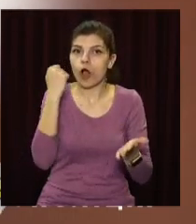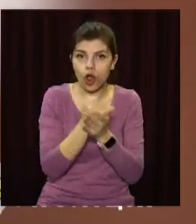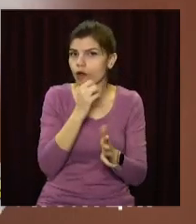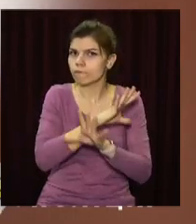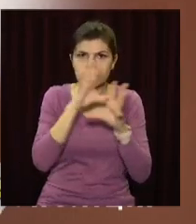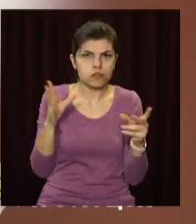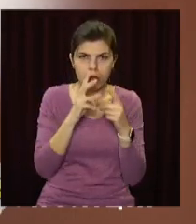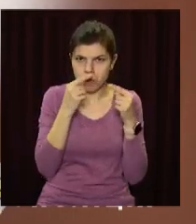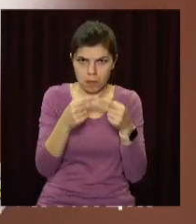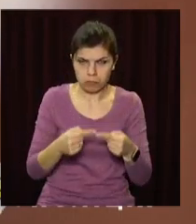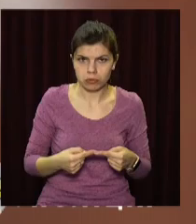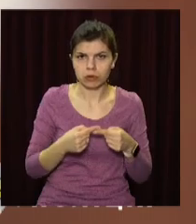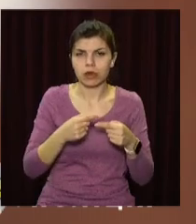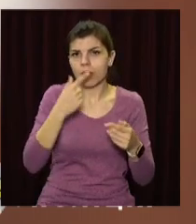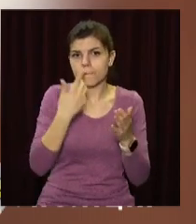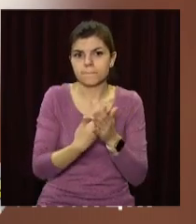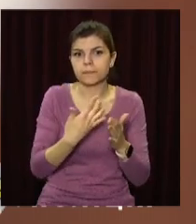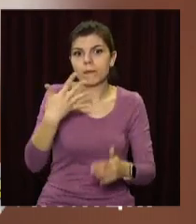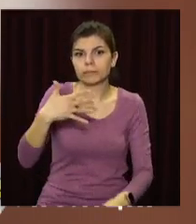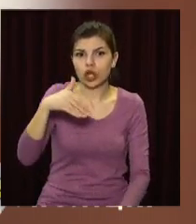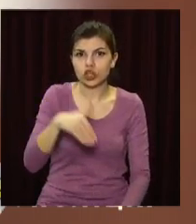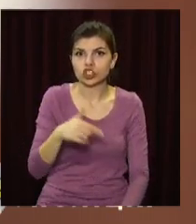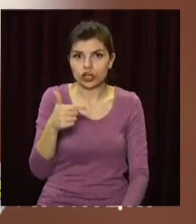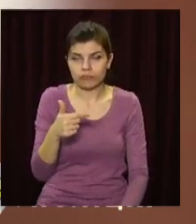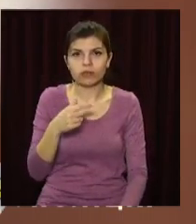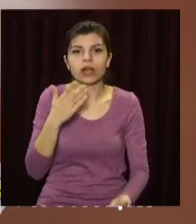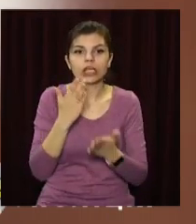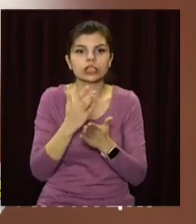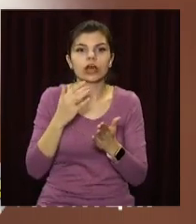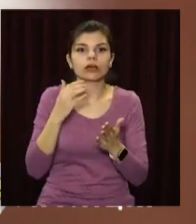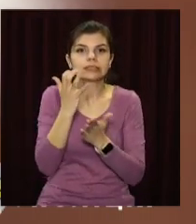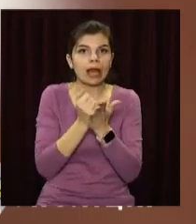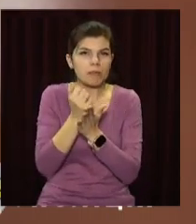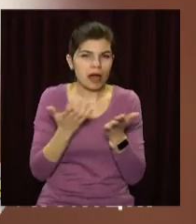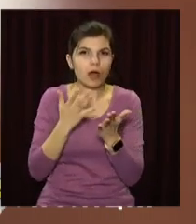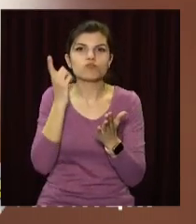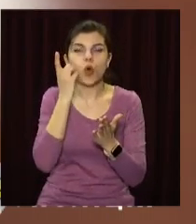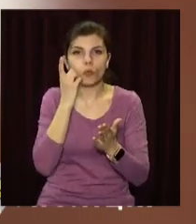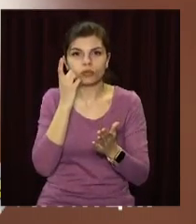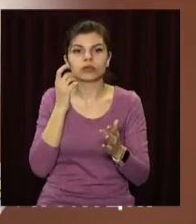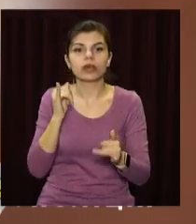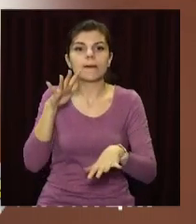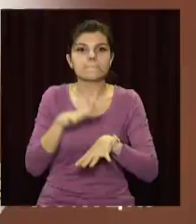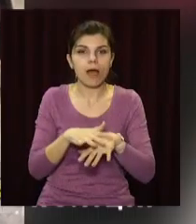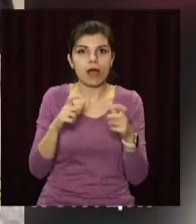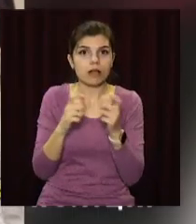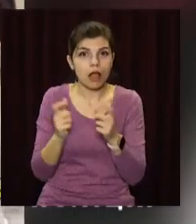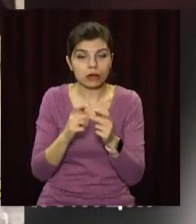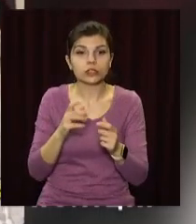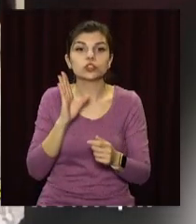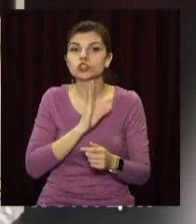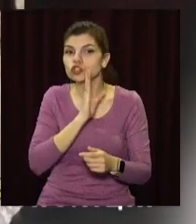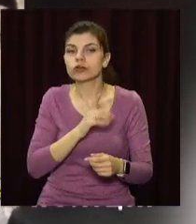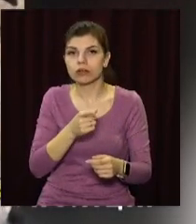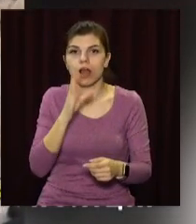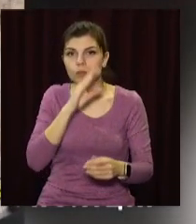печатки медзакладу. Понад 50 тисяч гривень, чорнові запаси, мобільні телефони та банківську картку. Жінці